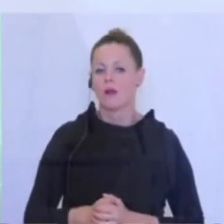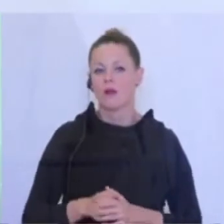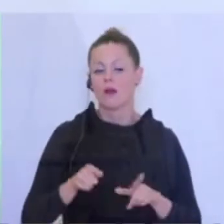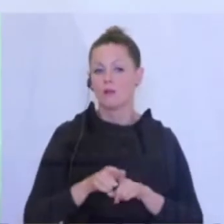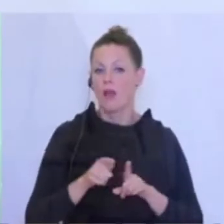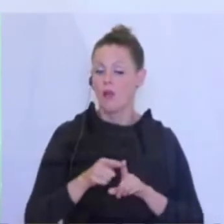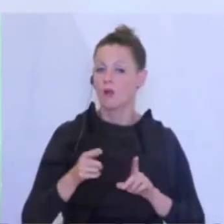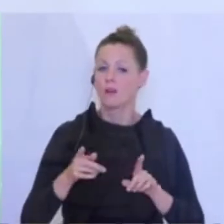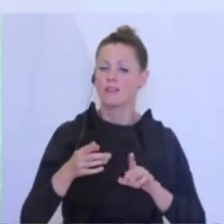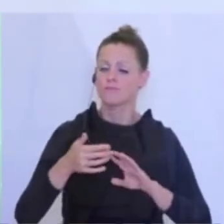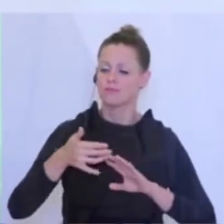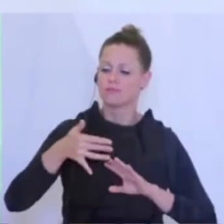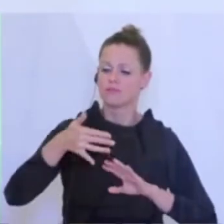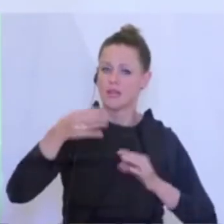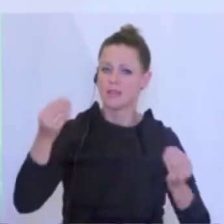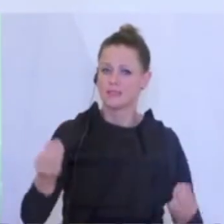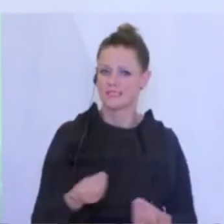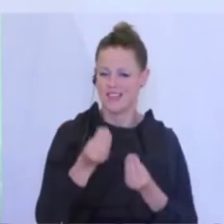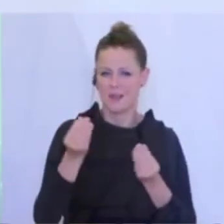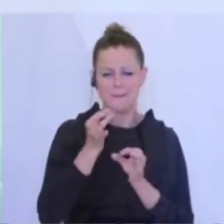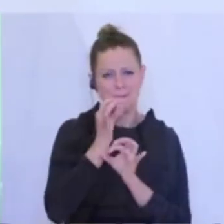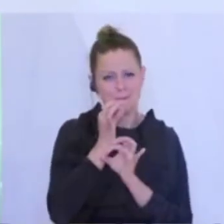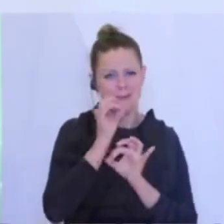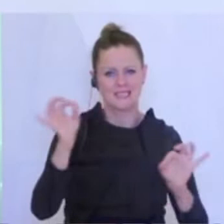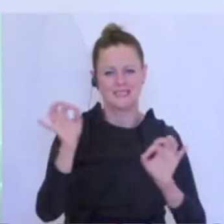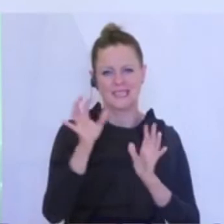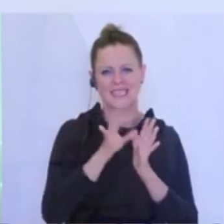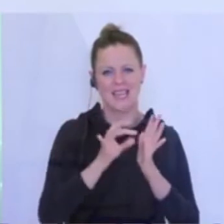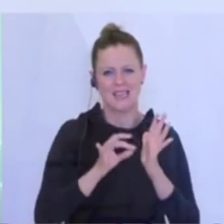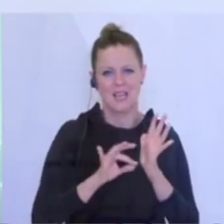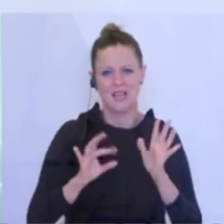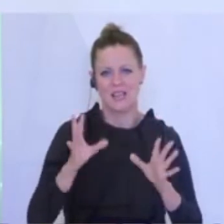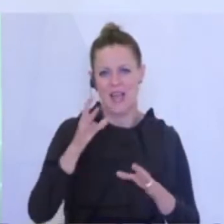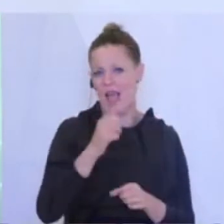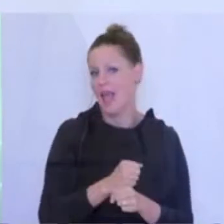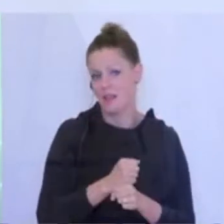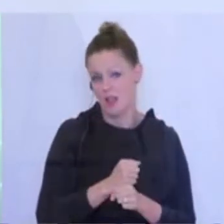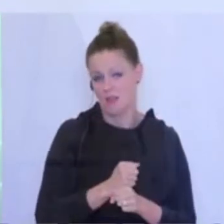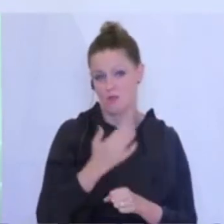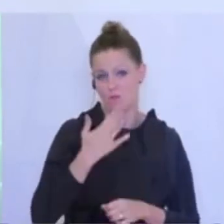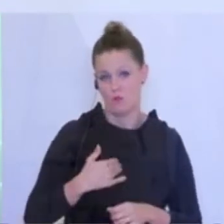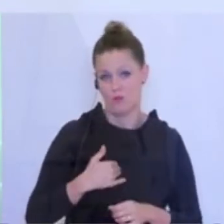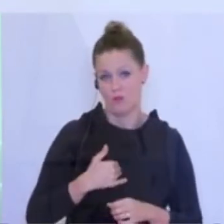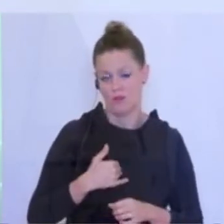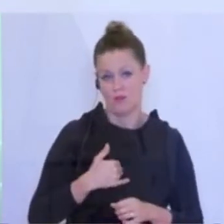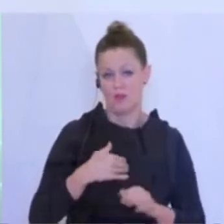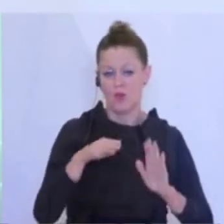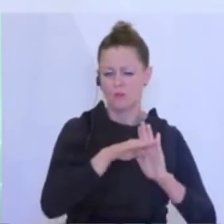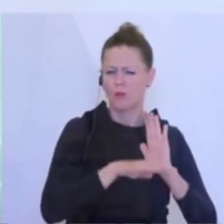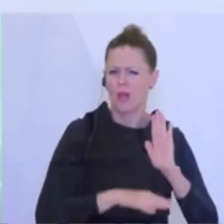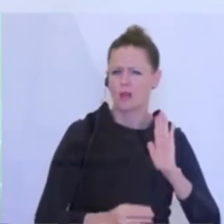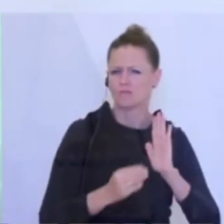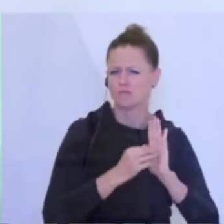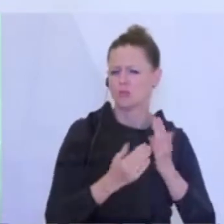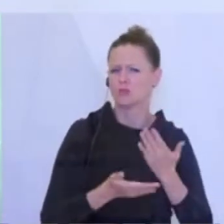großen Linien werden wir versuchen, die besten Kriterien einzuhalten, die hier von diesen Programmen immer wieder kommen, wie etwa